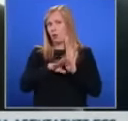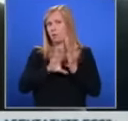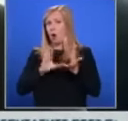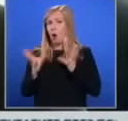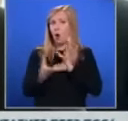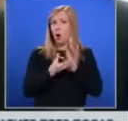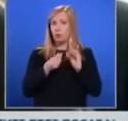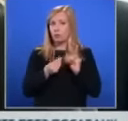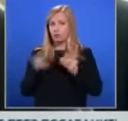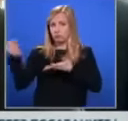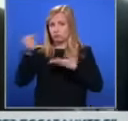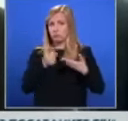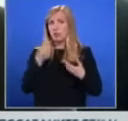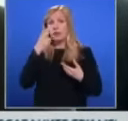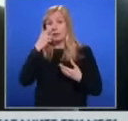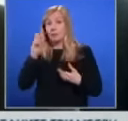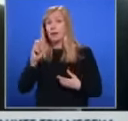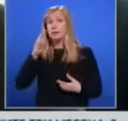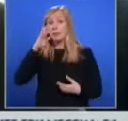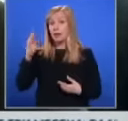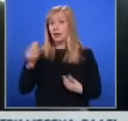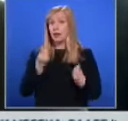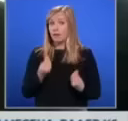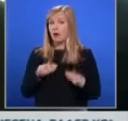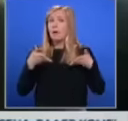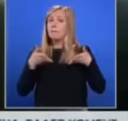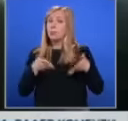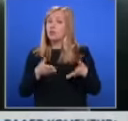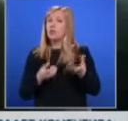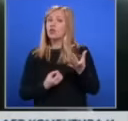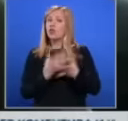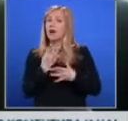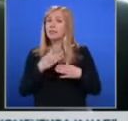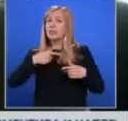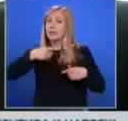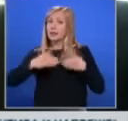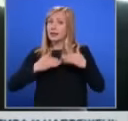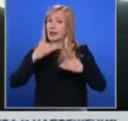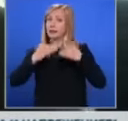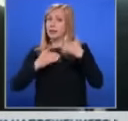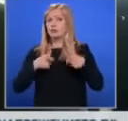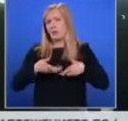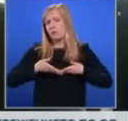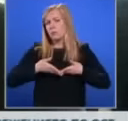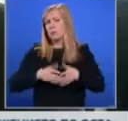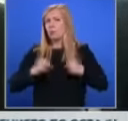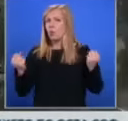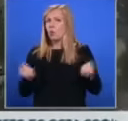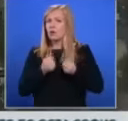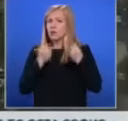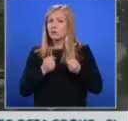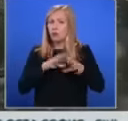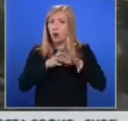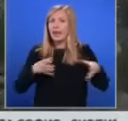20 милиарда лева по линия напълна Министерството на инновациите на растеже подкрепя много активно индустриалните